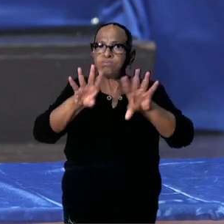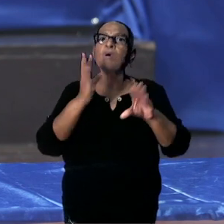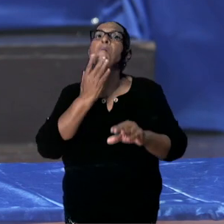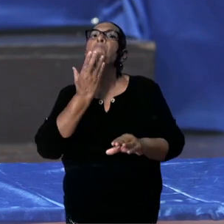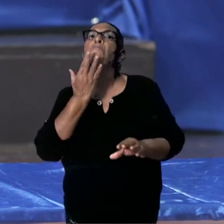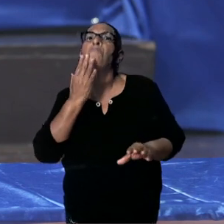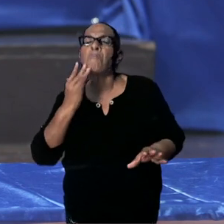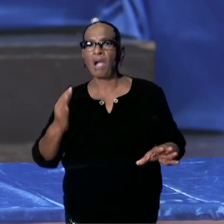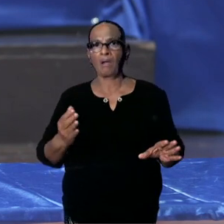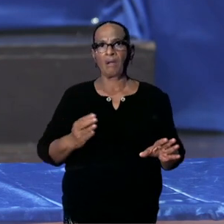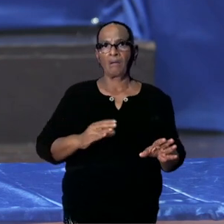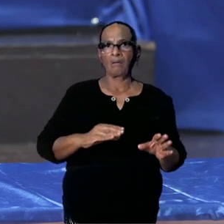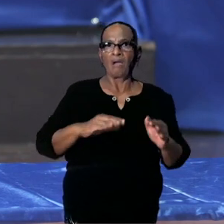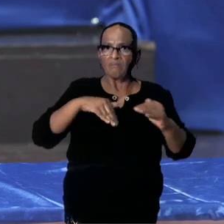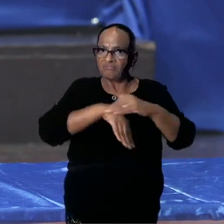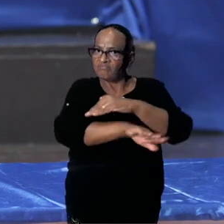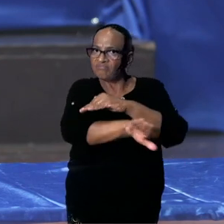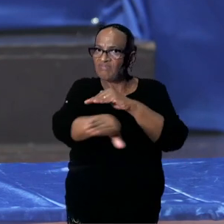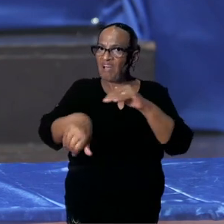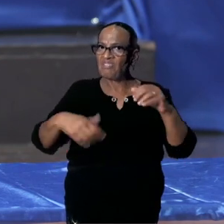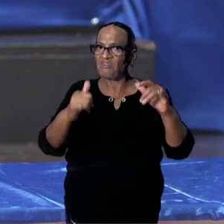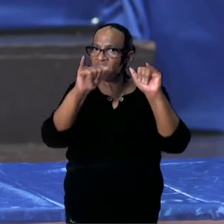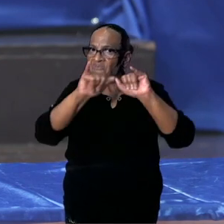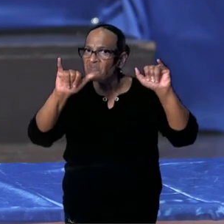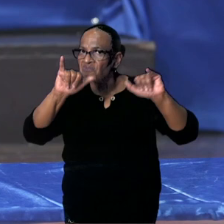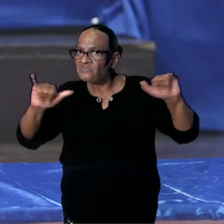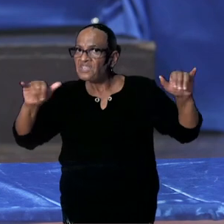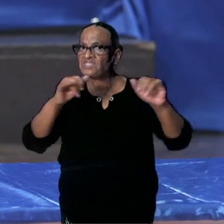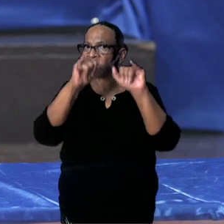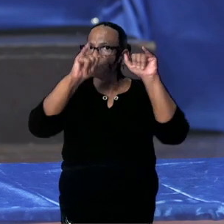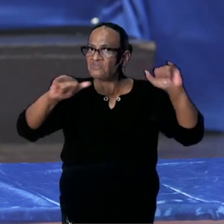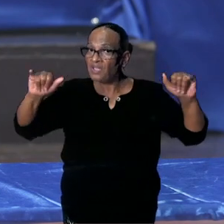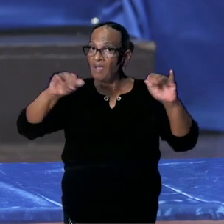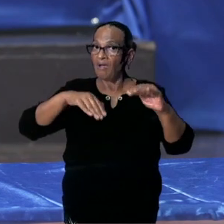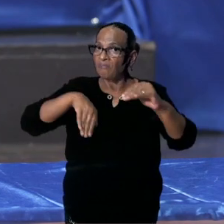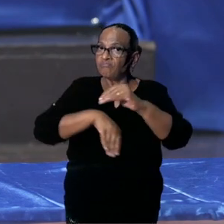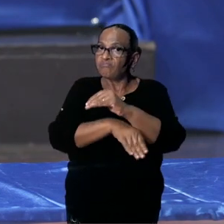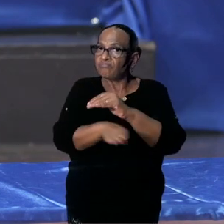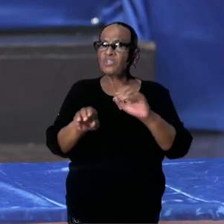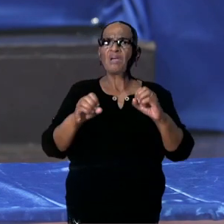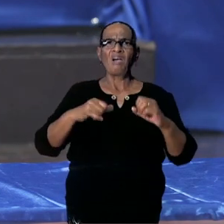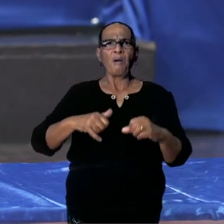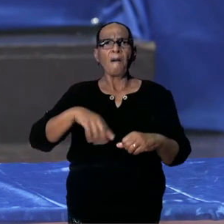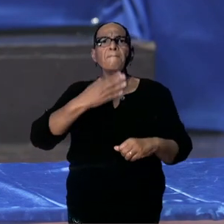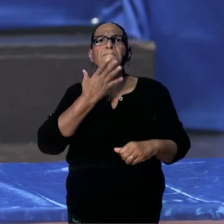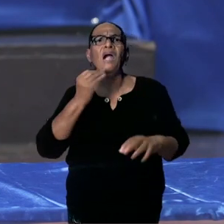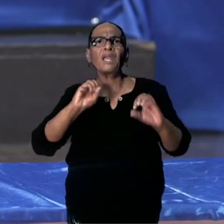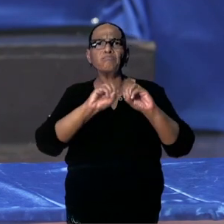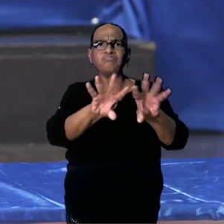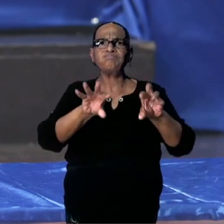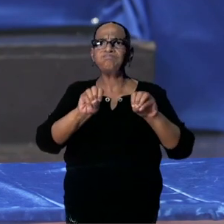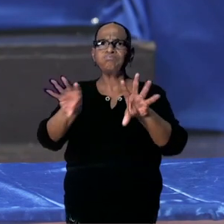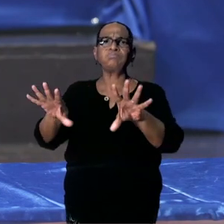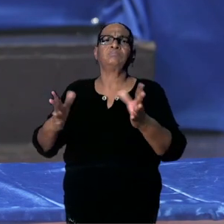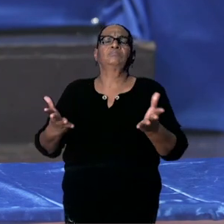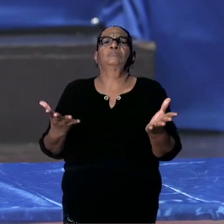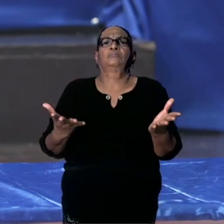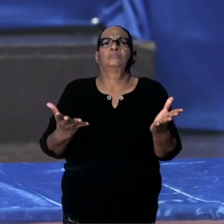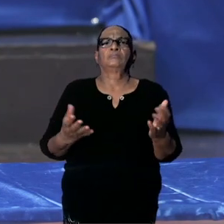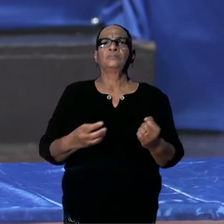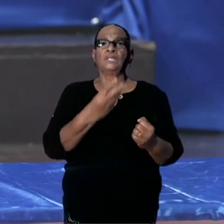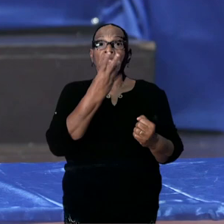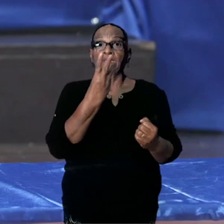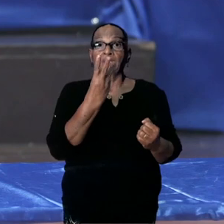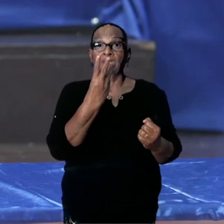feesten, de minister van Justitie en Politie zit hier, zullen aanzienlijk beboet worden. Maatregel